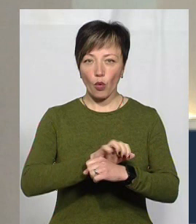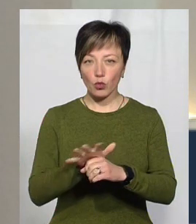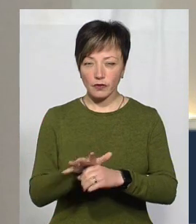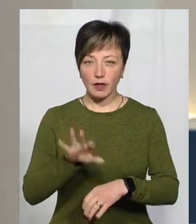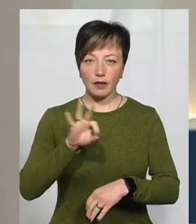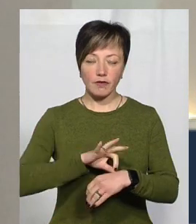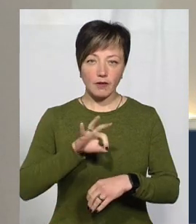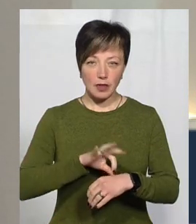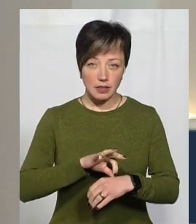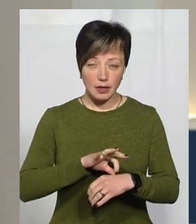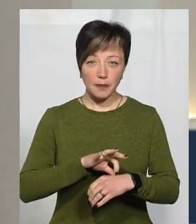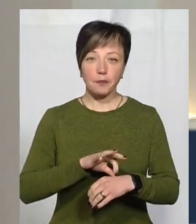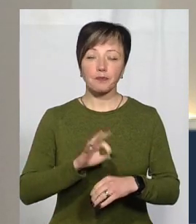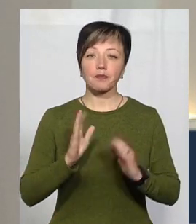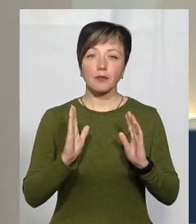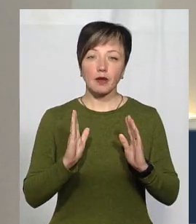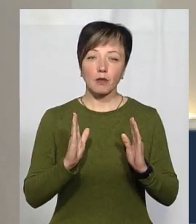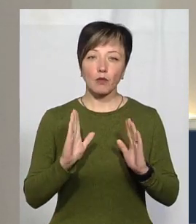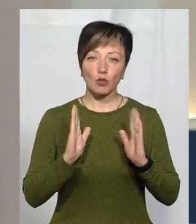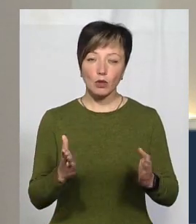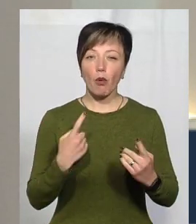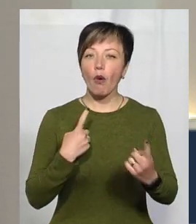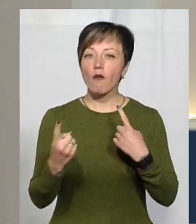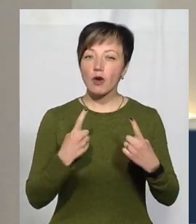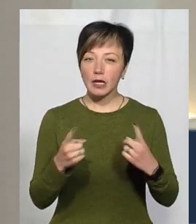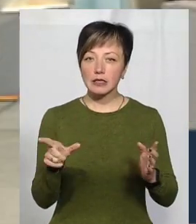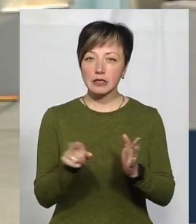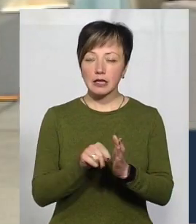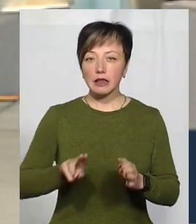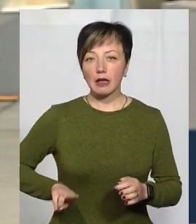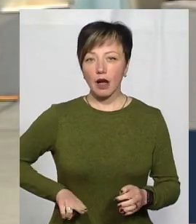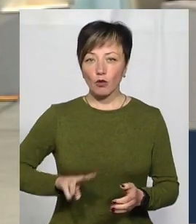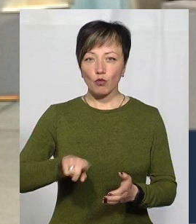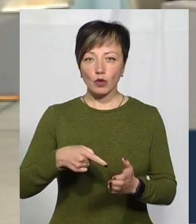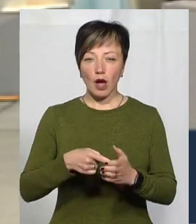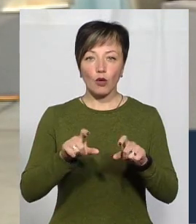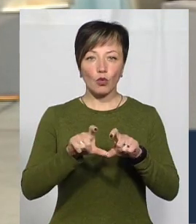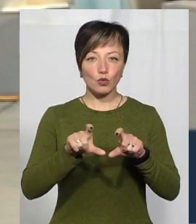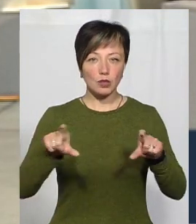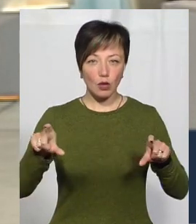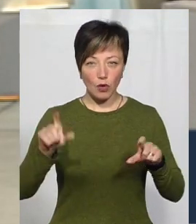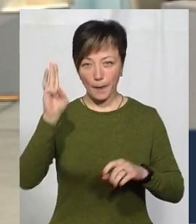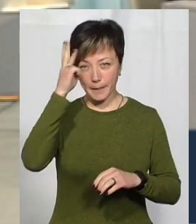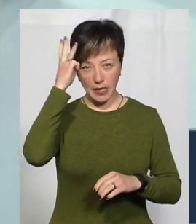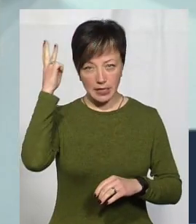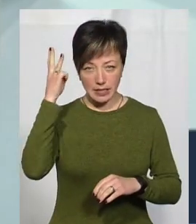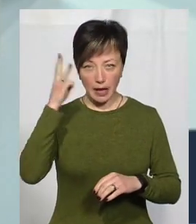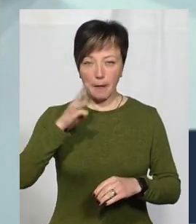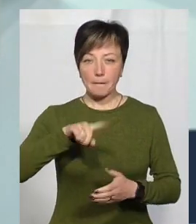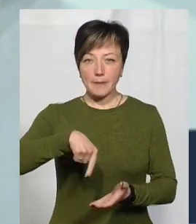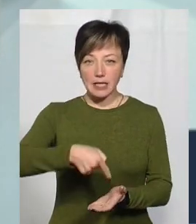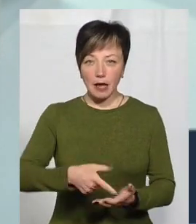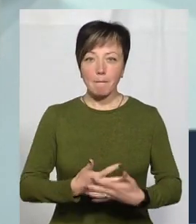коронавірусної інфекції? Про це будемо говорити з директором комунального підприємства «Хмельницький